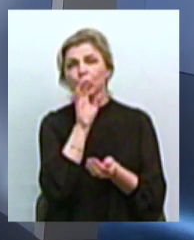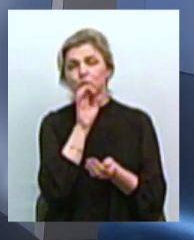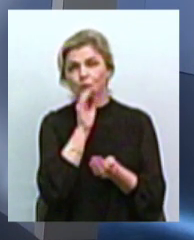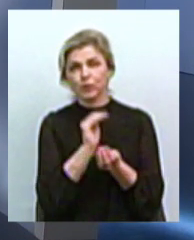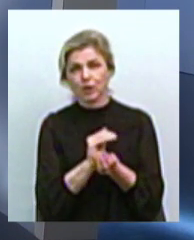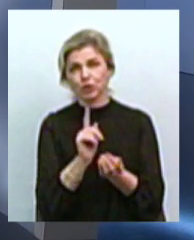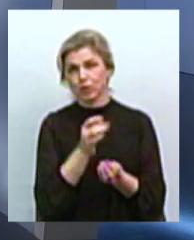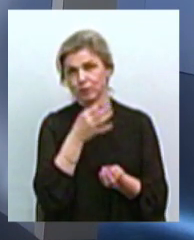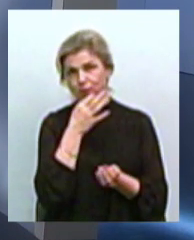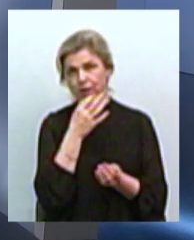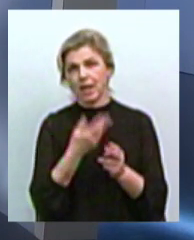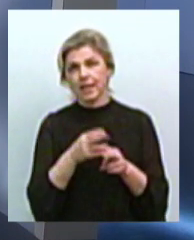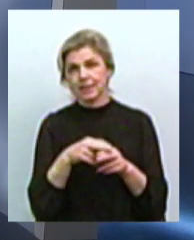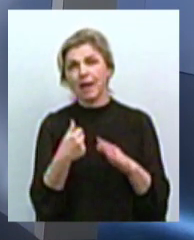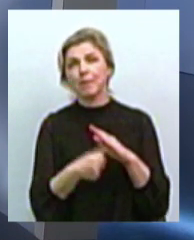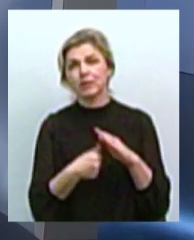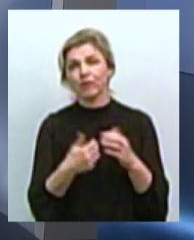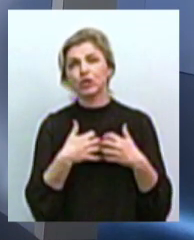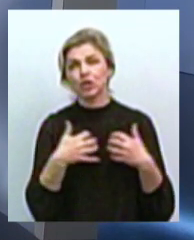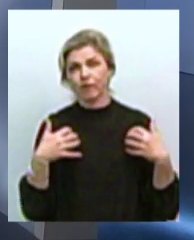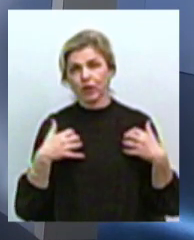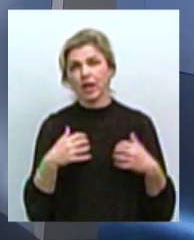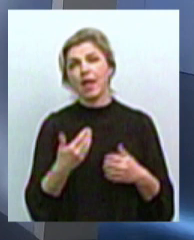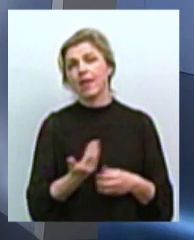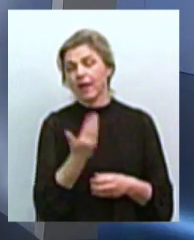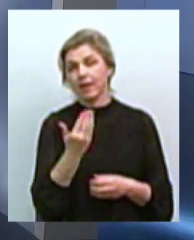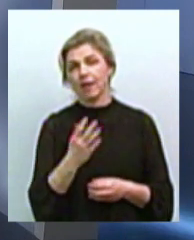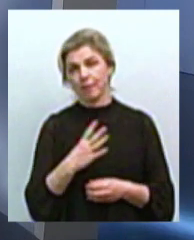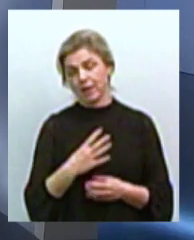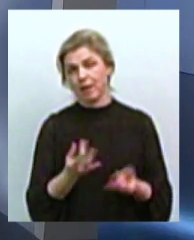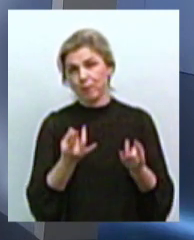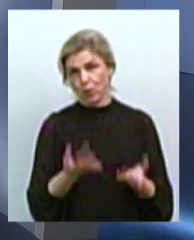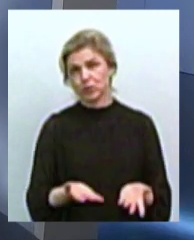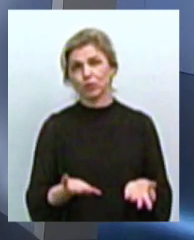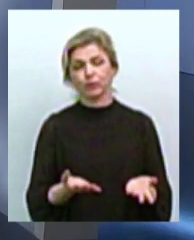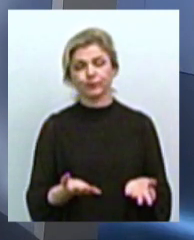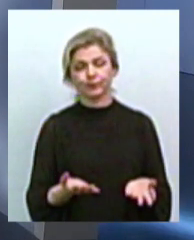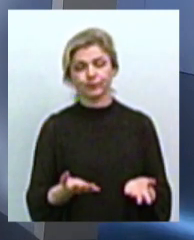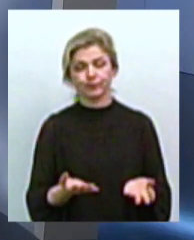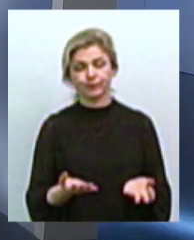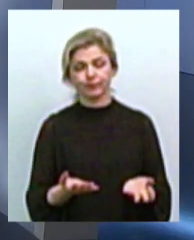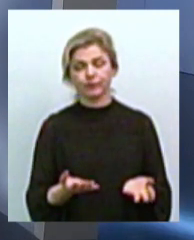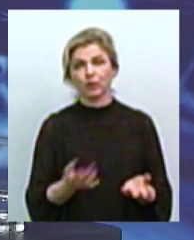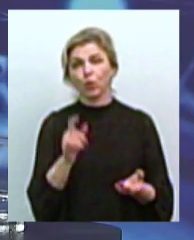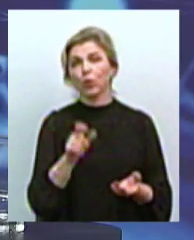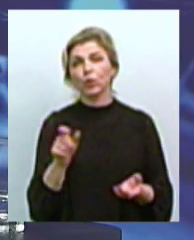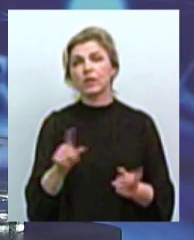сподобався. А це звичайні безпритульні тварини у минулому, які були просто вилікувані, вони були пропущені через